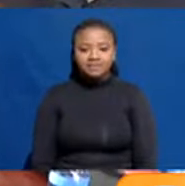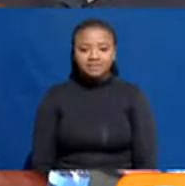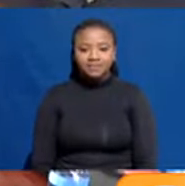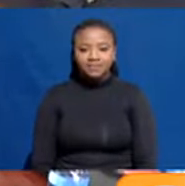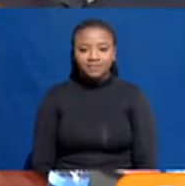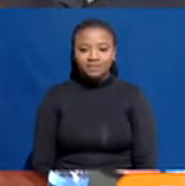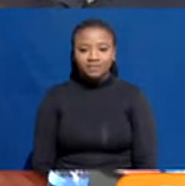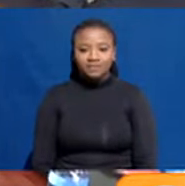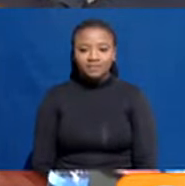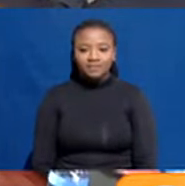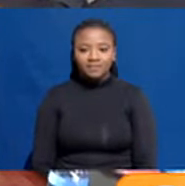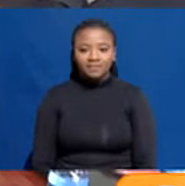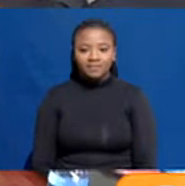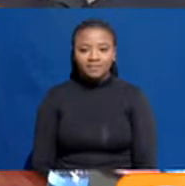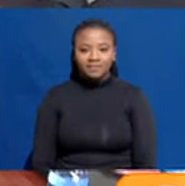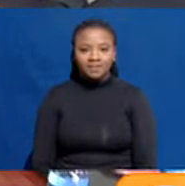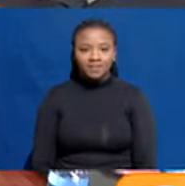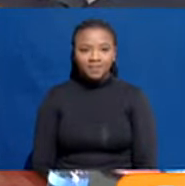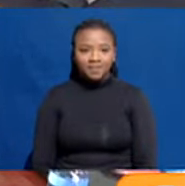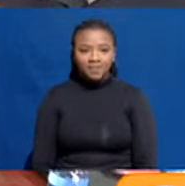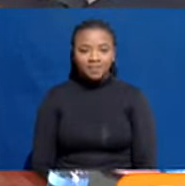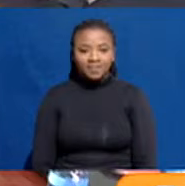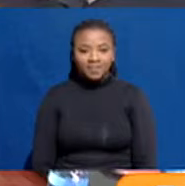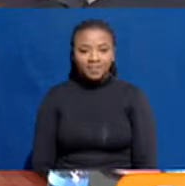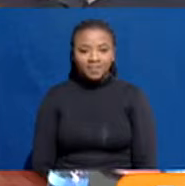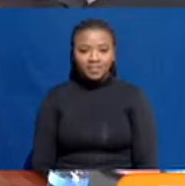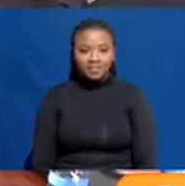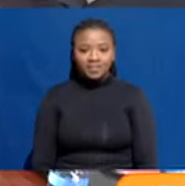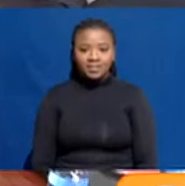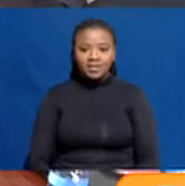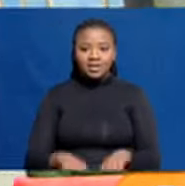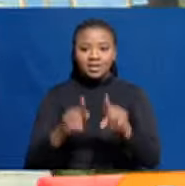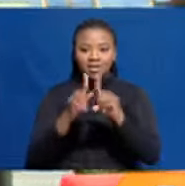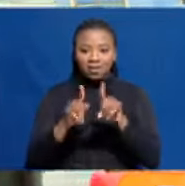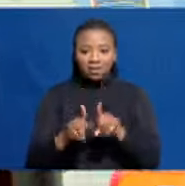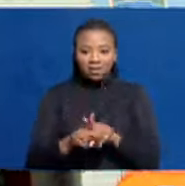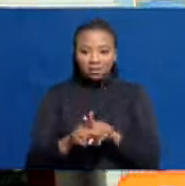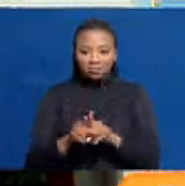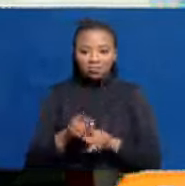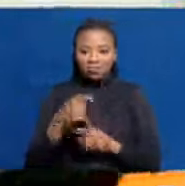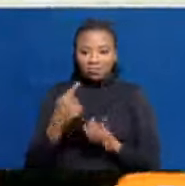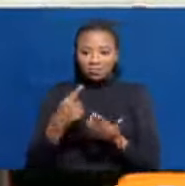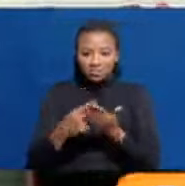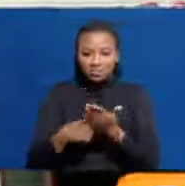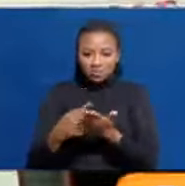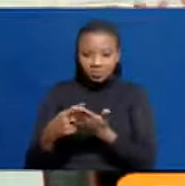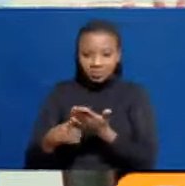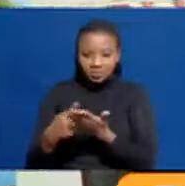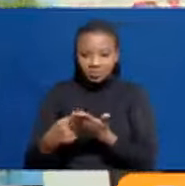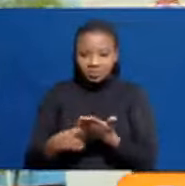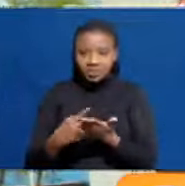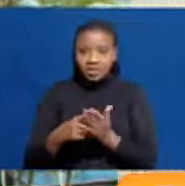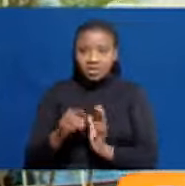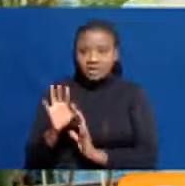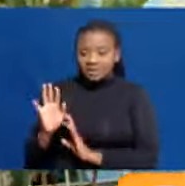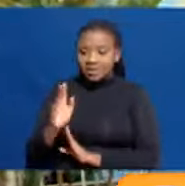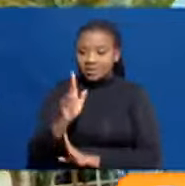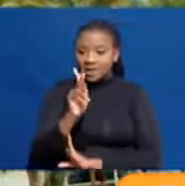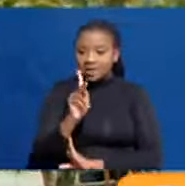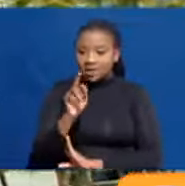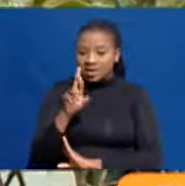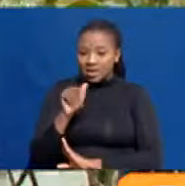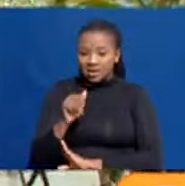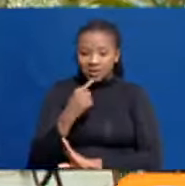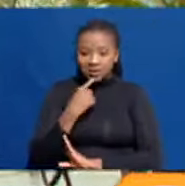Kwenye tarifa kwa kamati ya bunge kuhusu bieshara inayochunguza sakata hiyo, KRA imesema kuwa kinyume na madaye ya